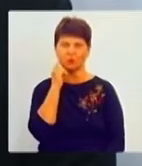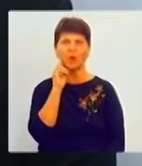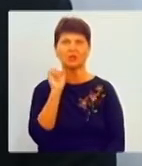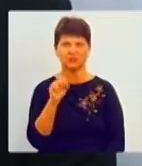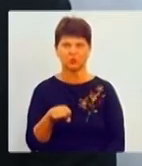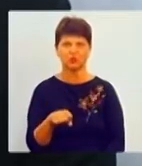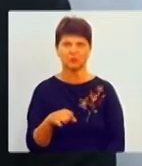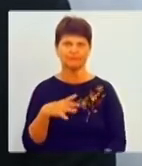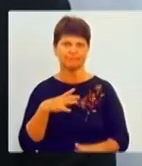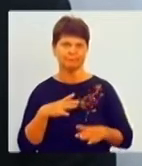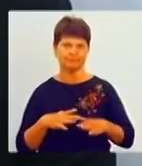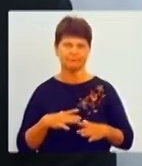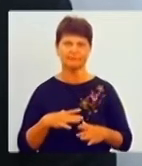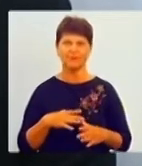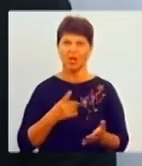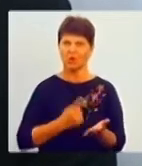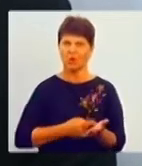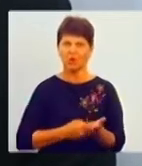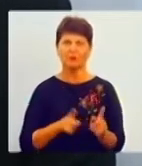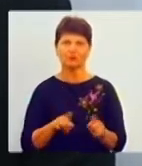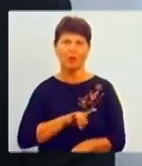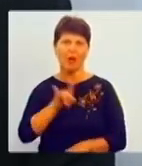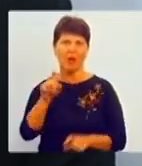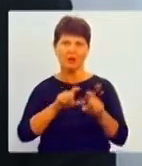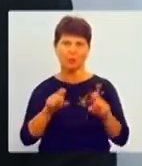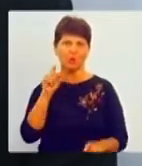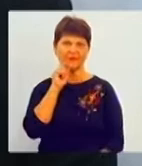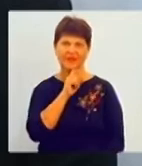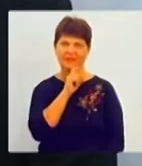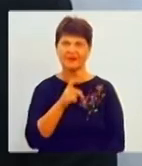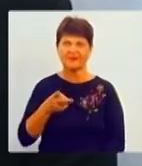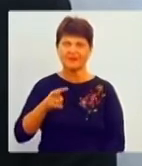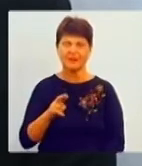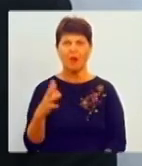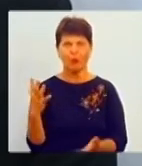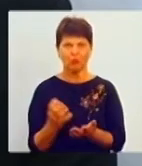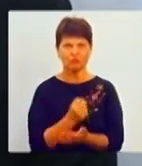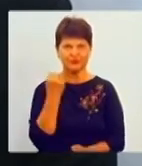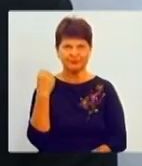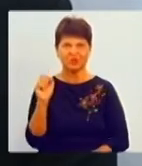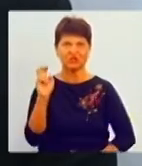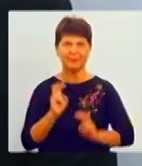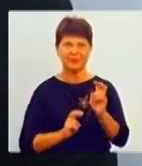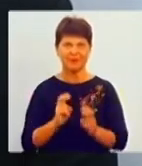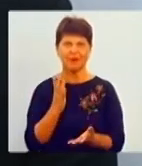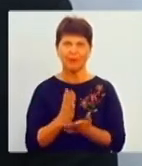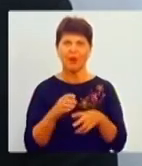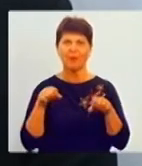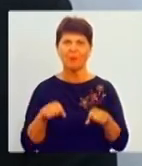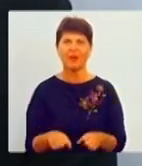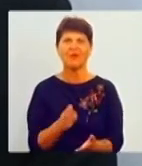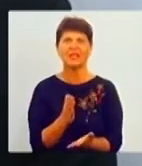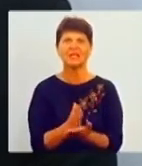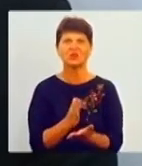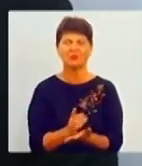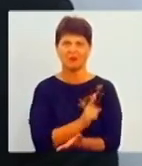стояти і докажемо, що аеропорт Вінниці – це успішне підприємство, яке має право на існування, і воно повинно